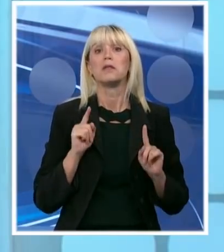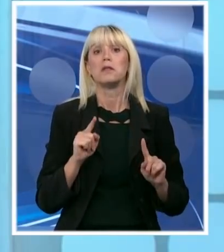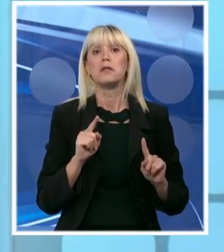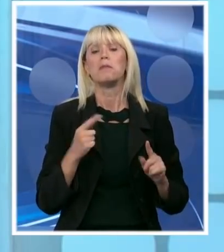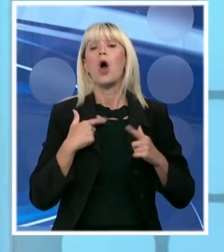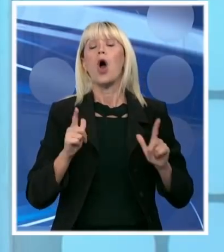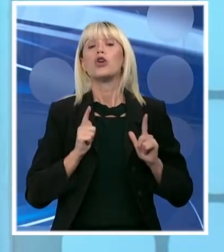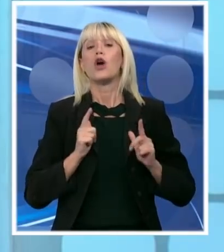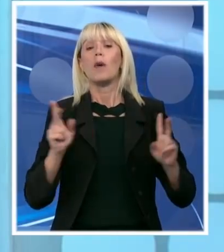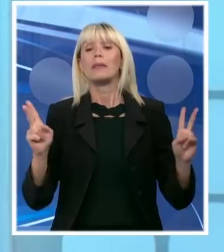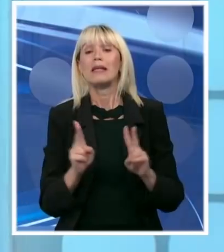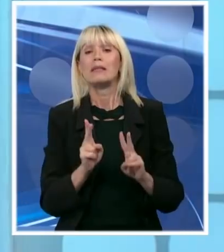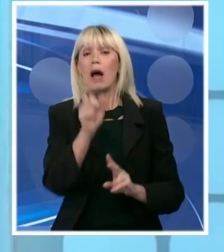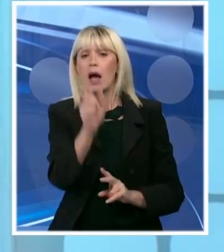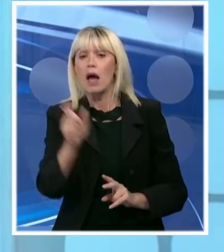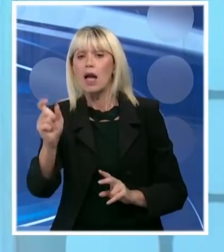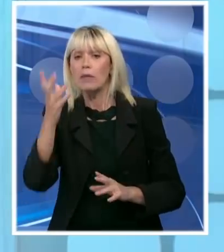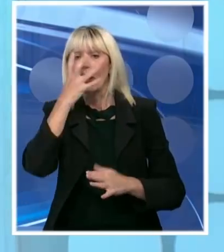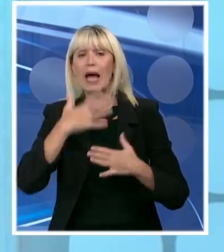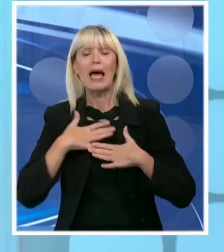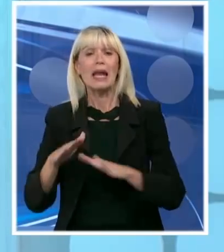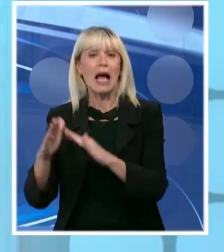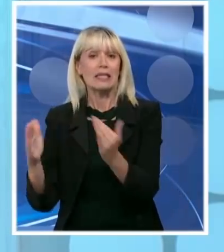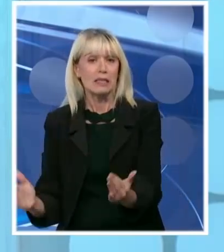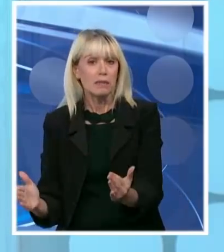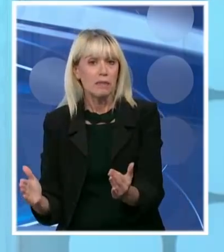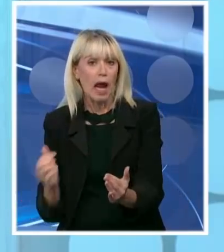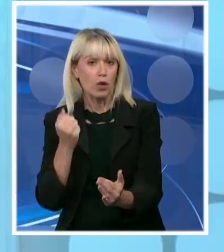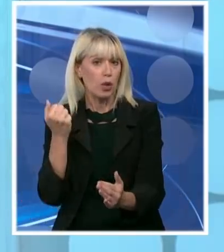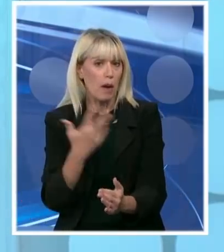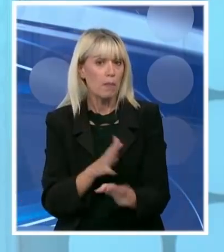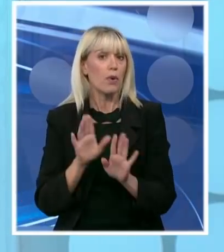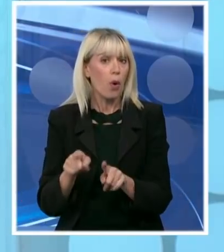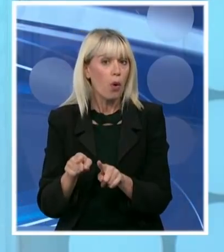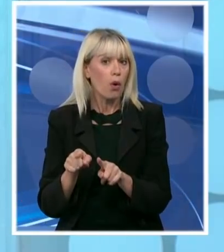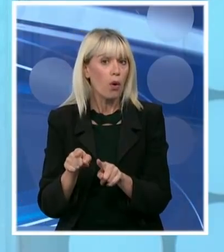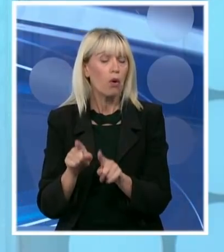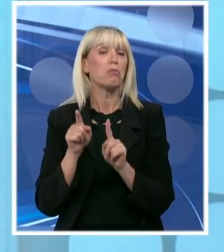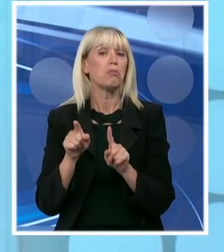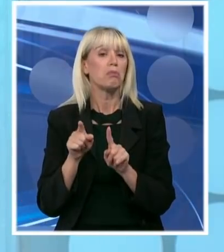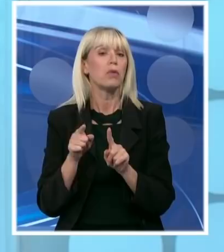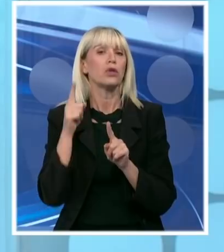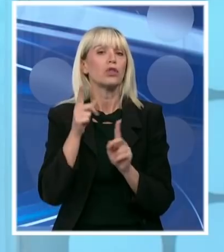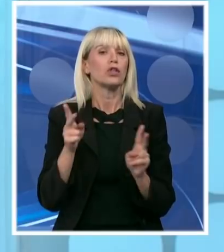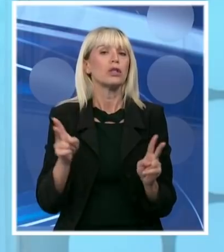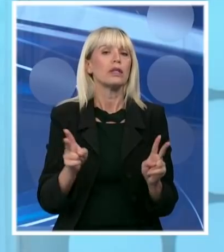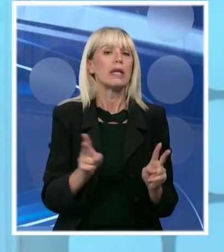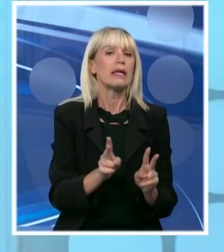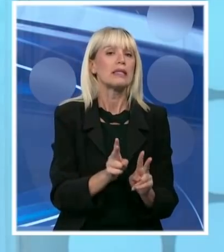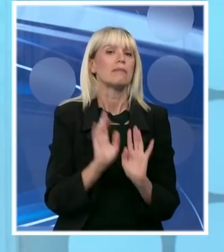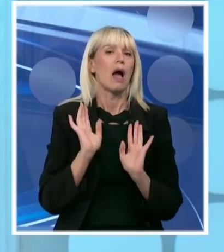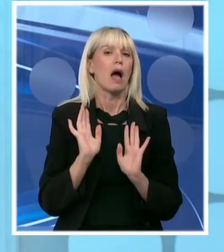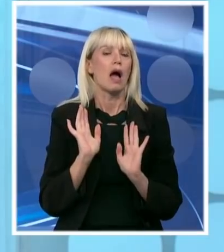lekarima pričao, može da ide do 250, recimo, i da onda krenemo, značajno da smanjujemo taj broj ljudi na